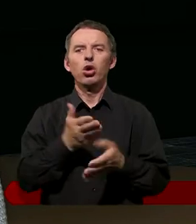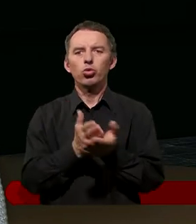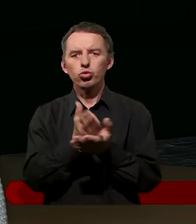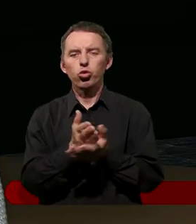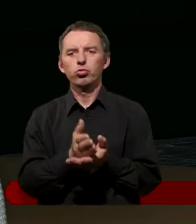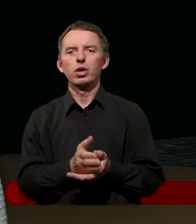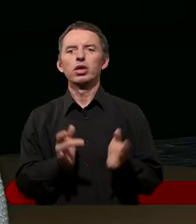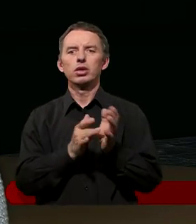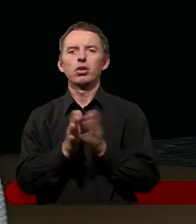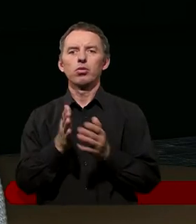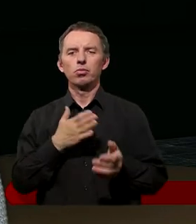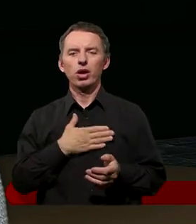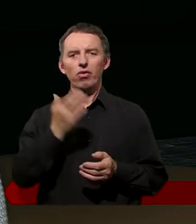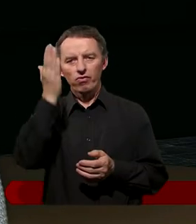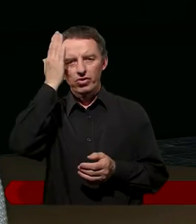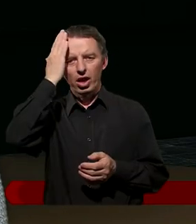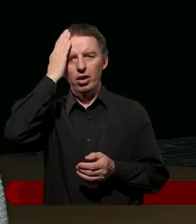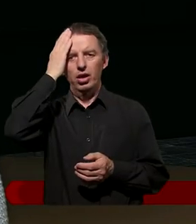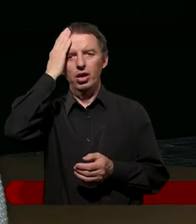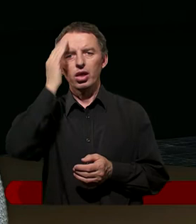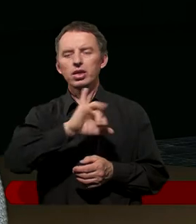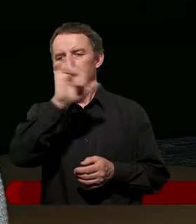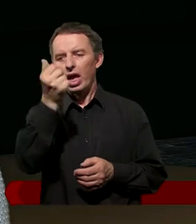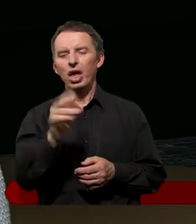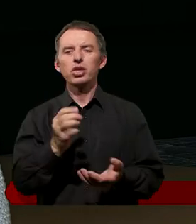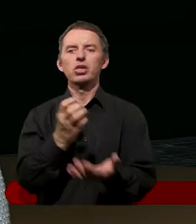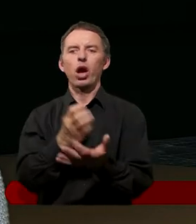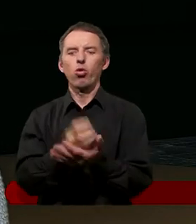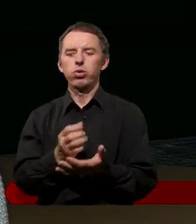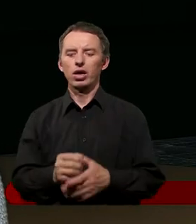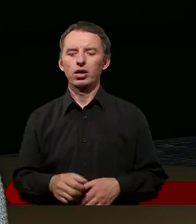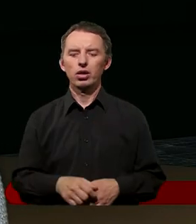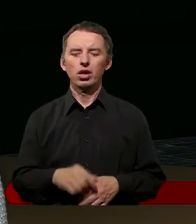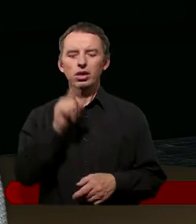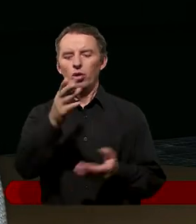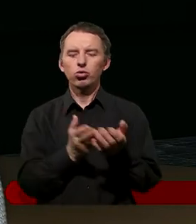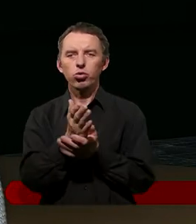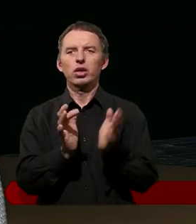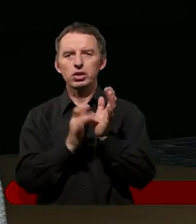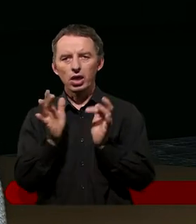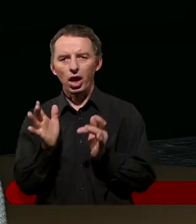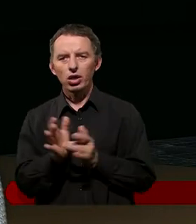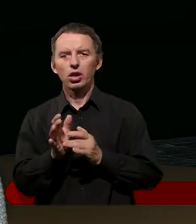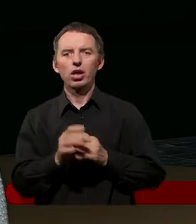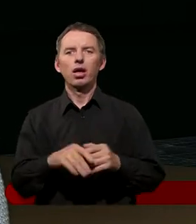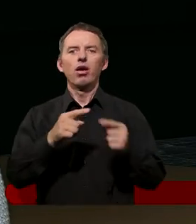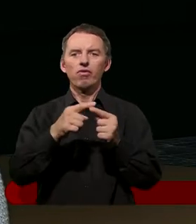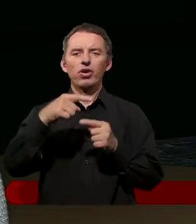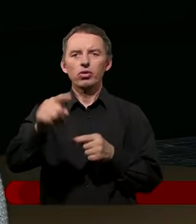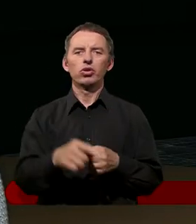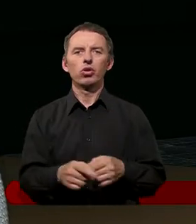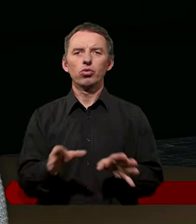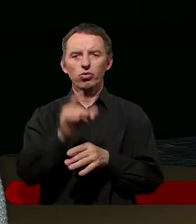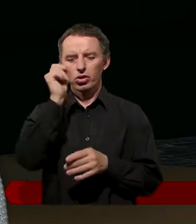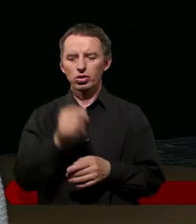przychodzi, to jest niesamowite, ten przykład Jana i Jakuba. Ponad trzy lata służby bycia z Jezusem prawie